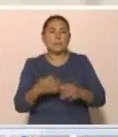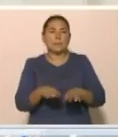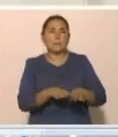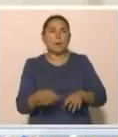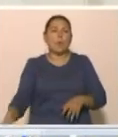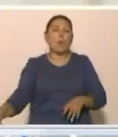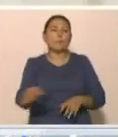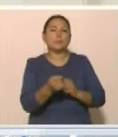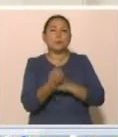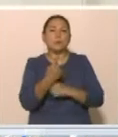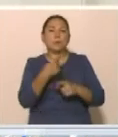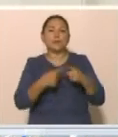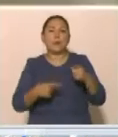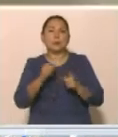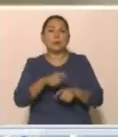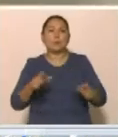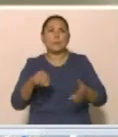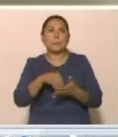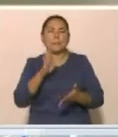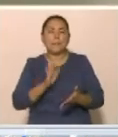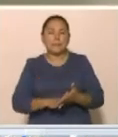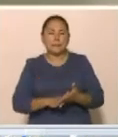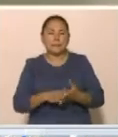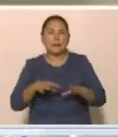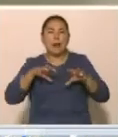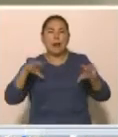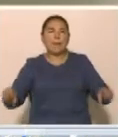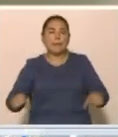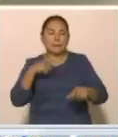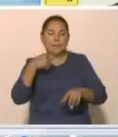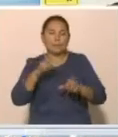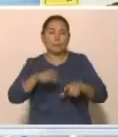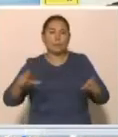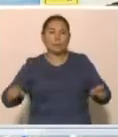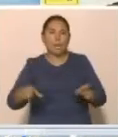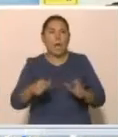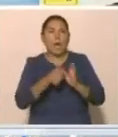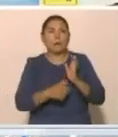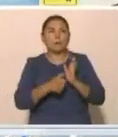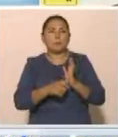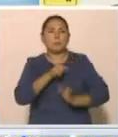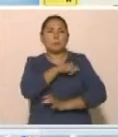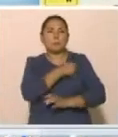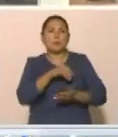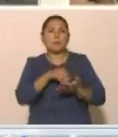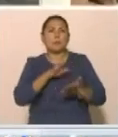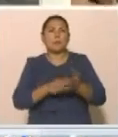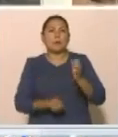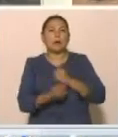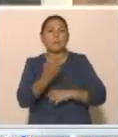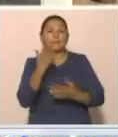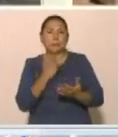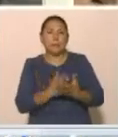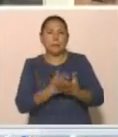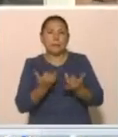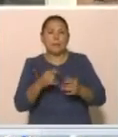облыстың 11 мүн жарымнан астам адамын түркелген. Ақылаттыларын мәлімде өнче олардың 2600-ы ешбір клиникаға түркелмеген болып шықты. Мамандыр